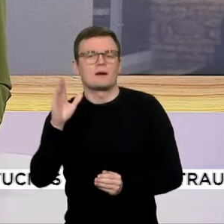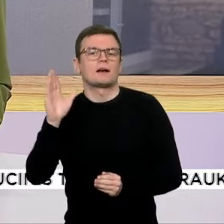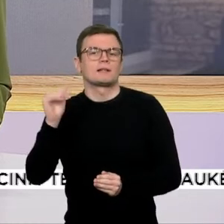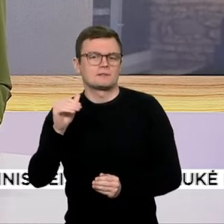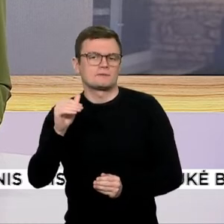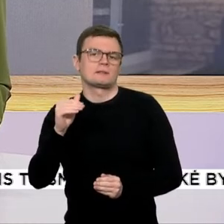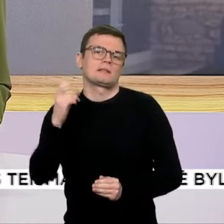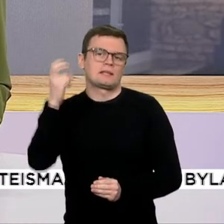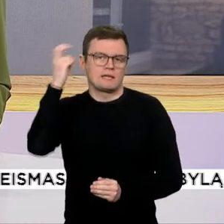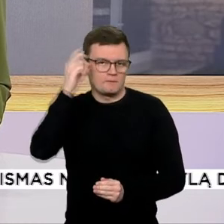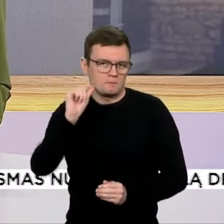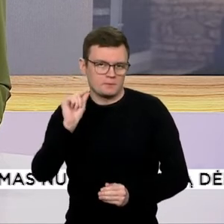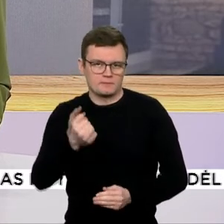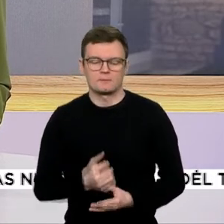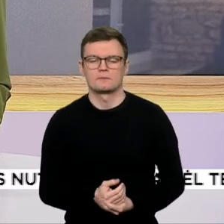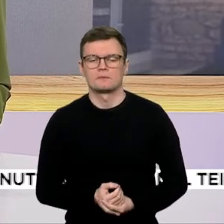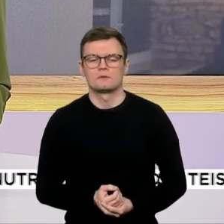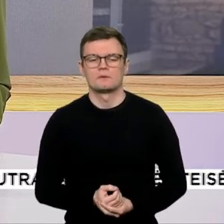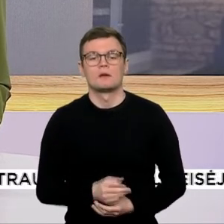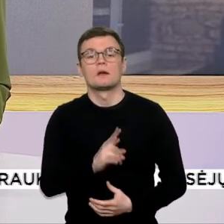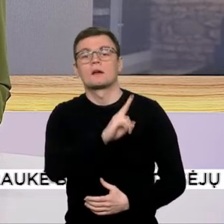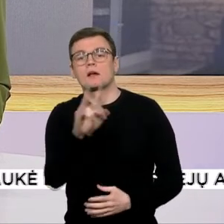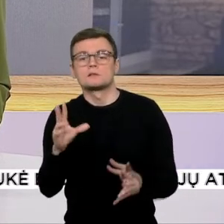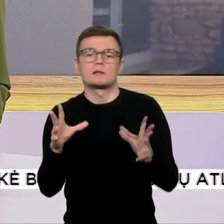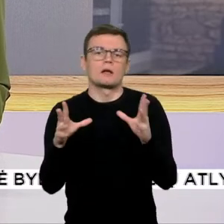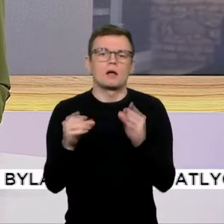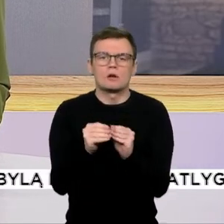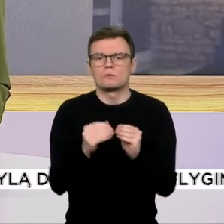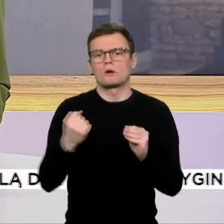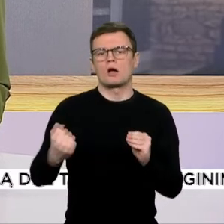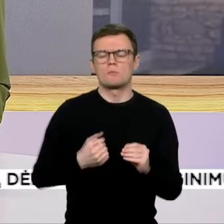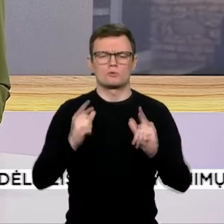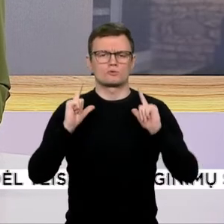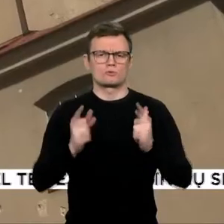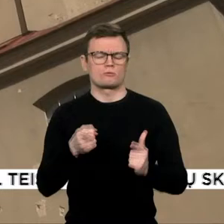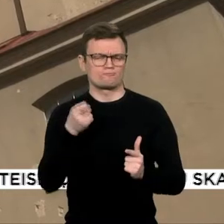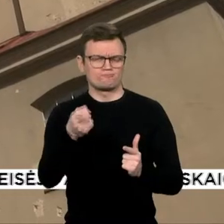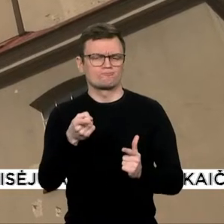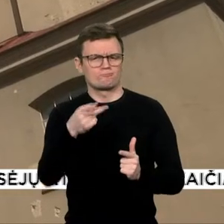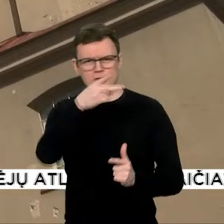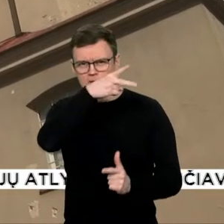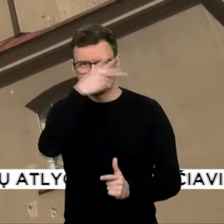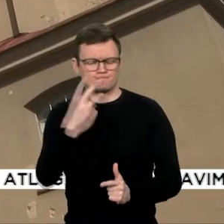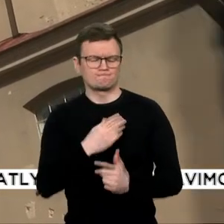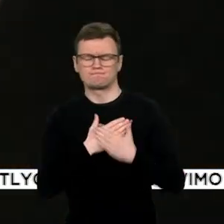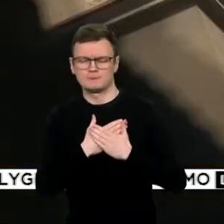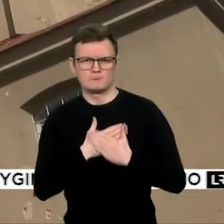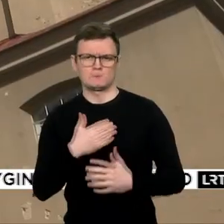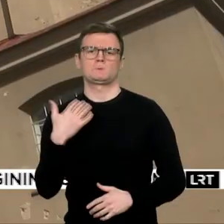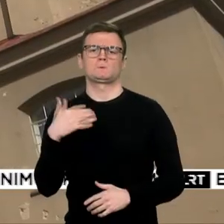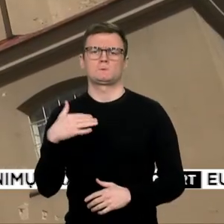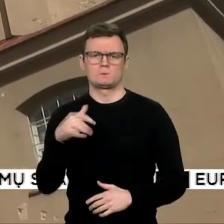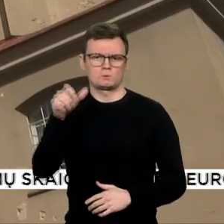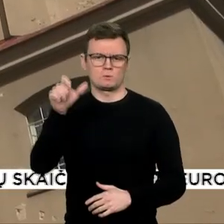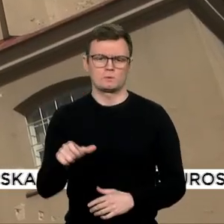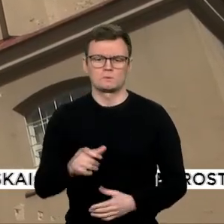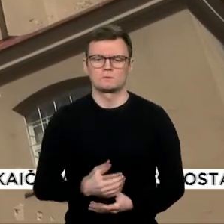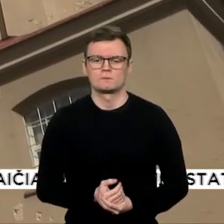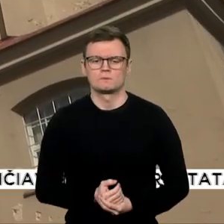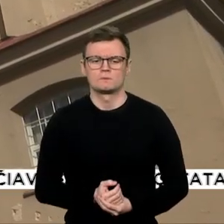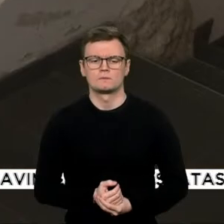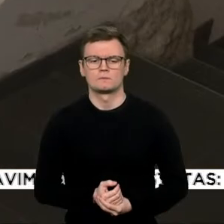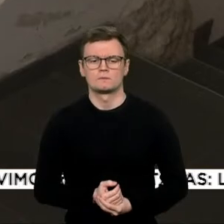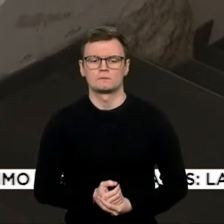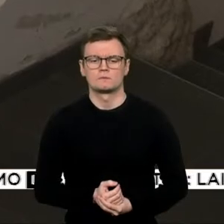ar kartu tarnavę prisimena jį buvus tikro patrioto pavyzdžiu. Lietuvos kariuomenės iš švento įgnoto